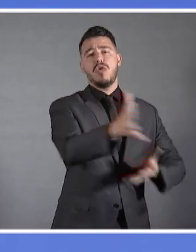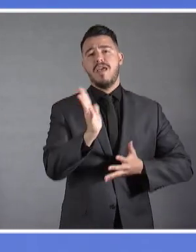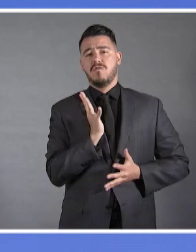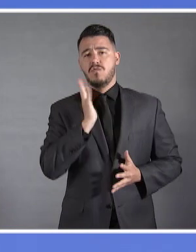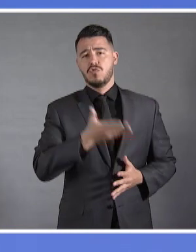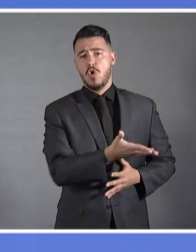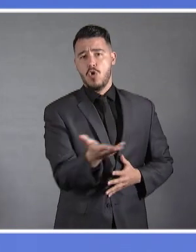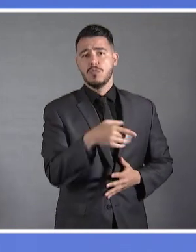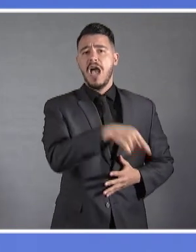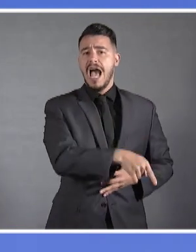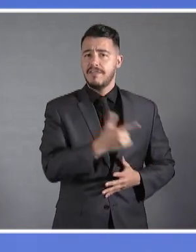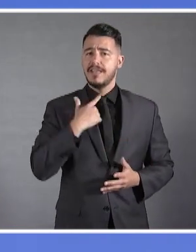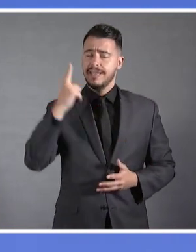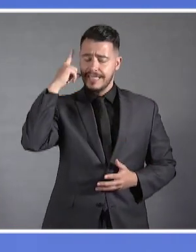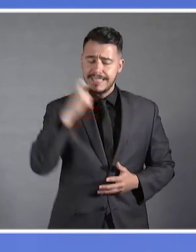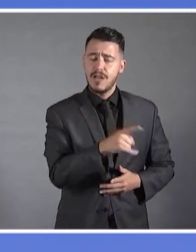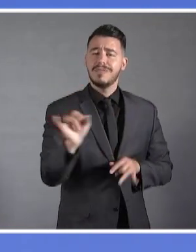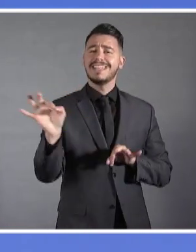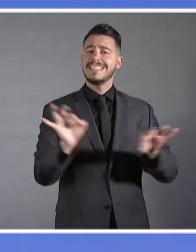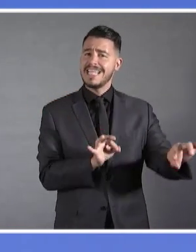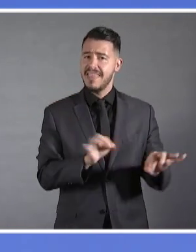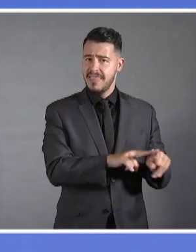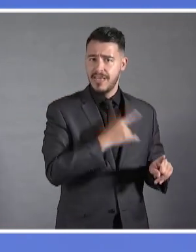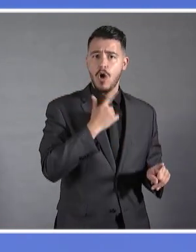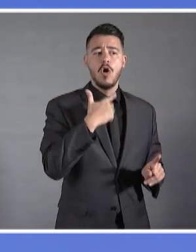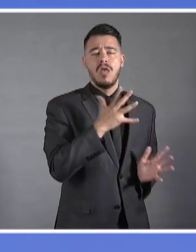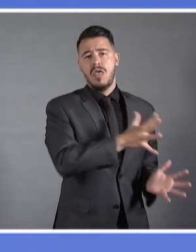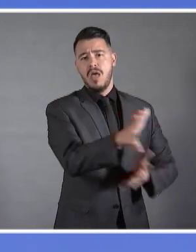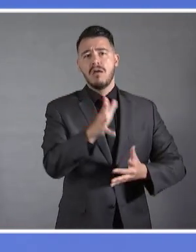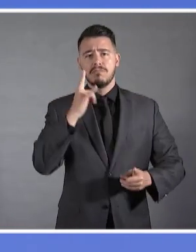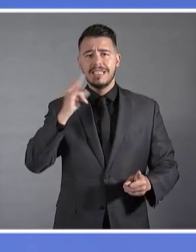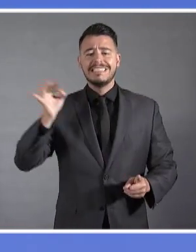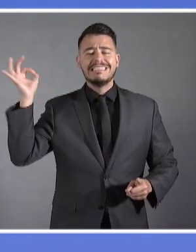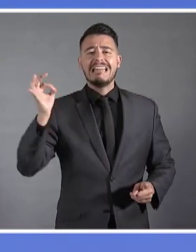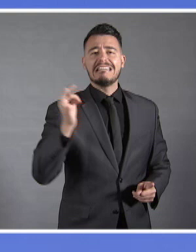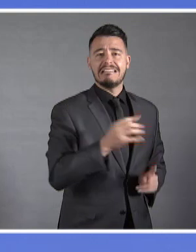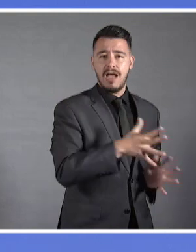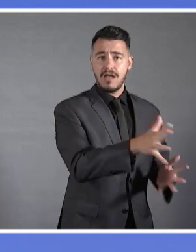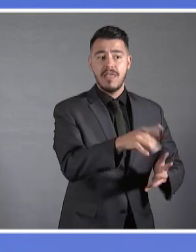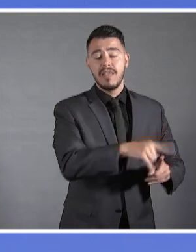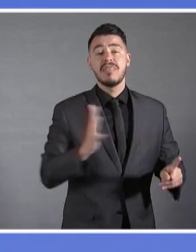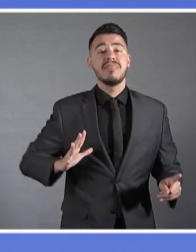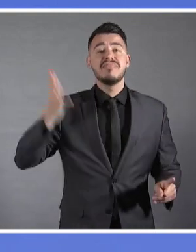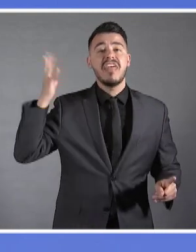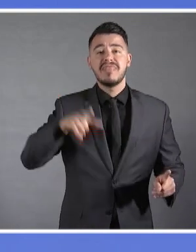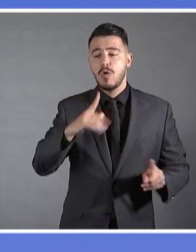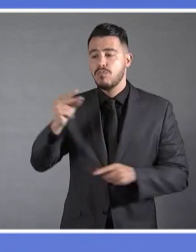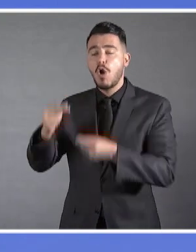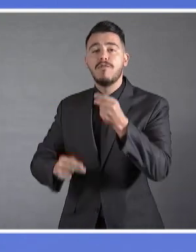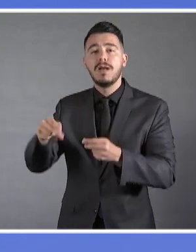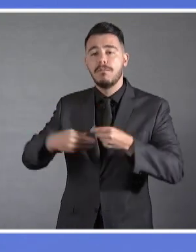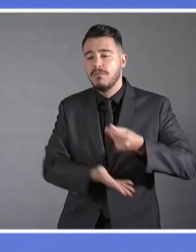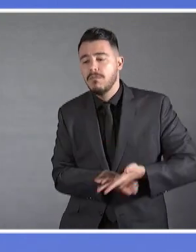προκλητικά, θα έλεγα, όχι μόνο αρνούνται να στηρίξουν την προσπάθεια αντιμετώπισης των προβλημάτων που αντιμετωπίζει η